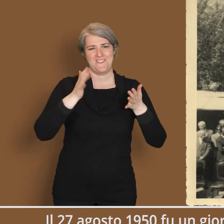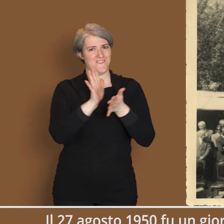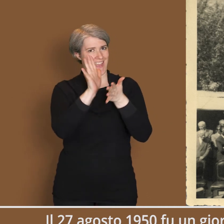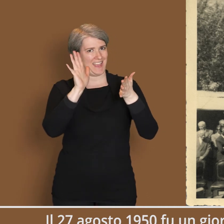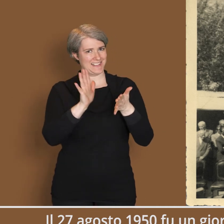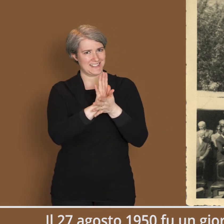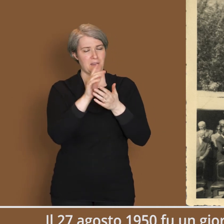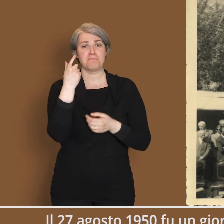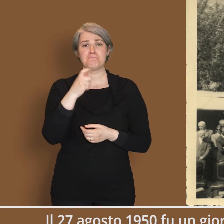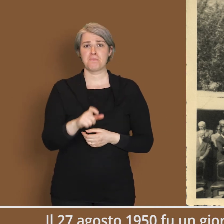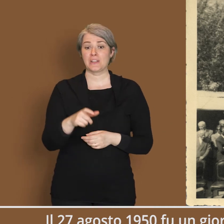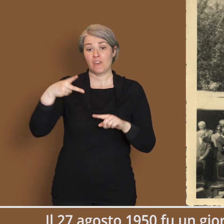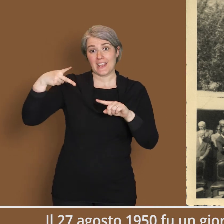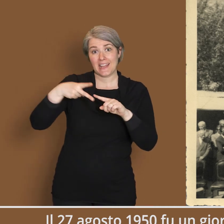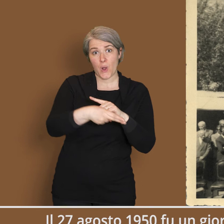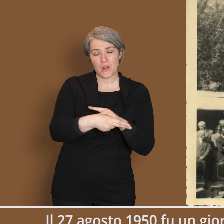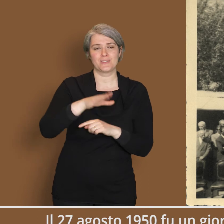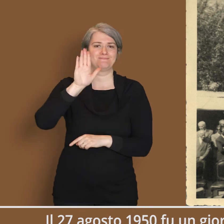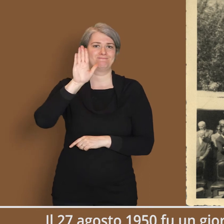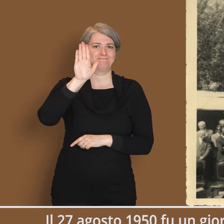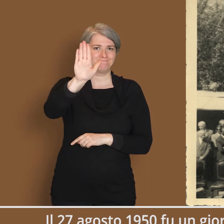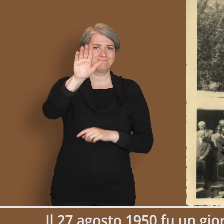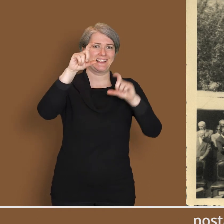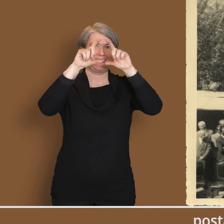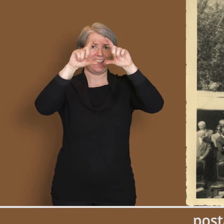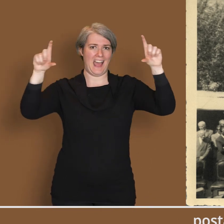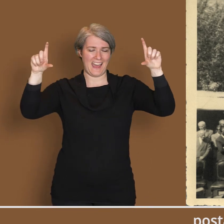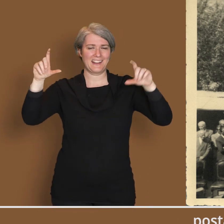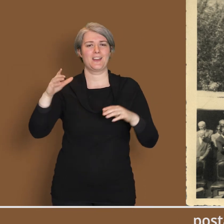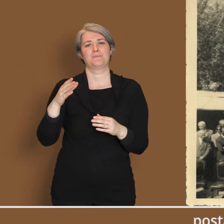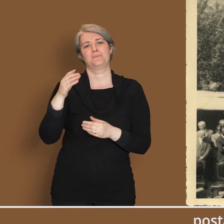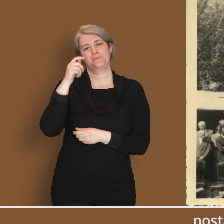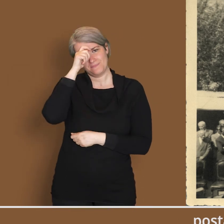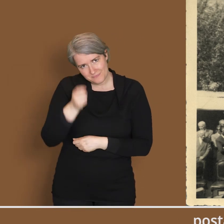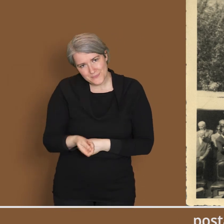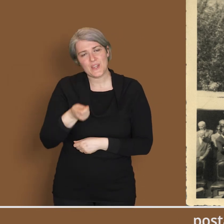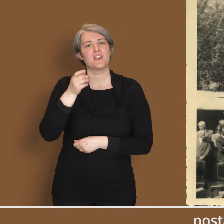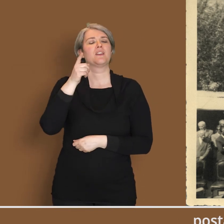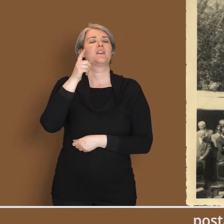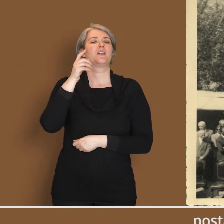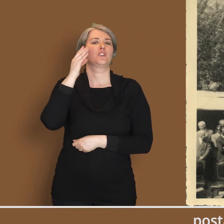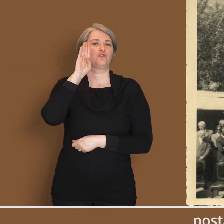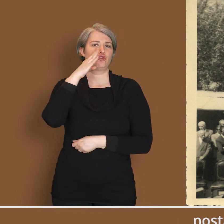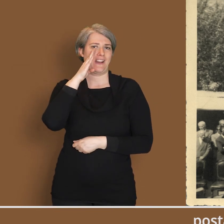cerimonia di inaugurazione della lapide in onore di Giovanni Giolitti, posta sulla casa dell'avvocato Suspiz.